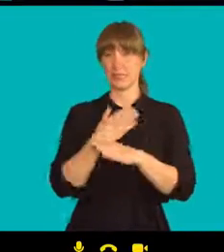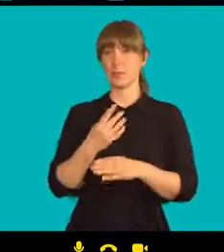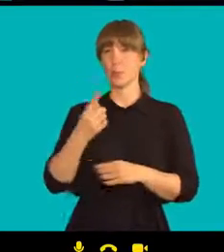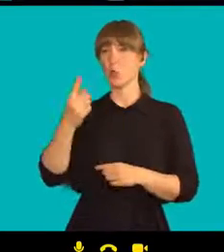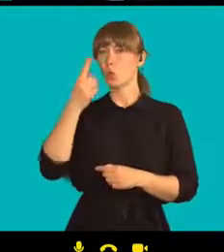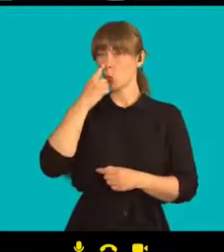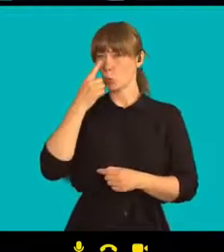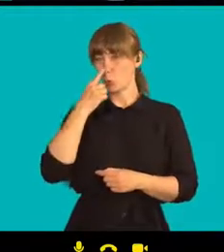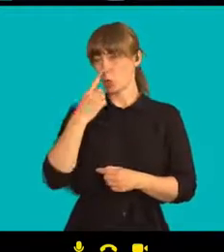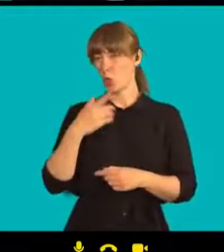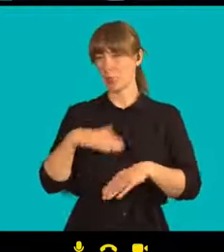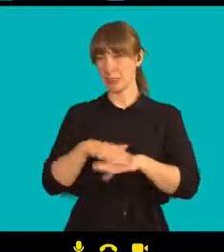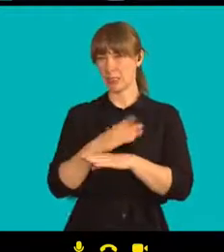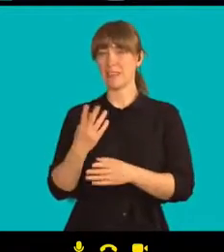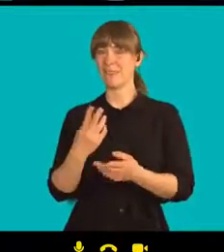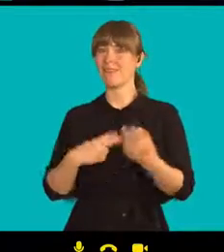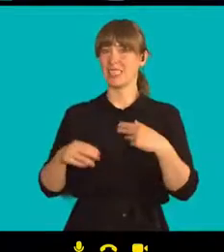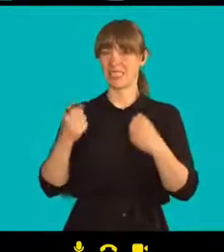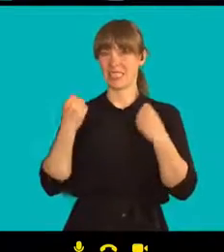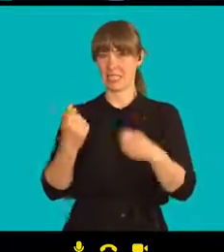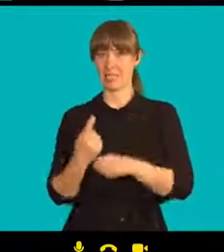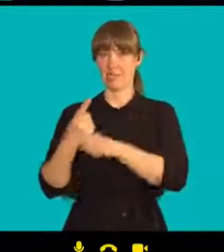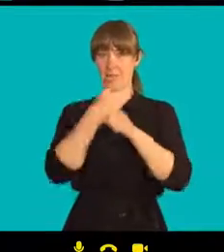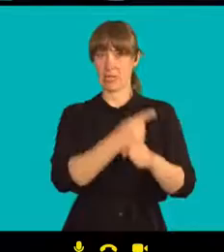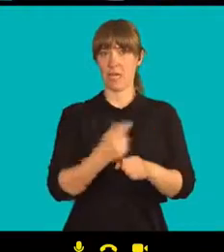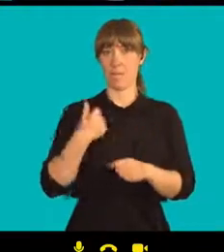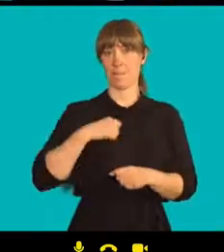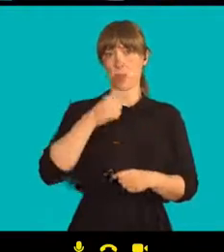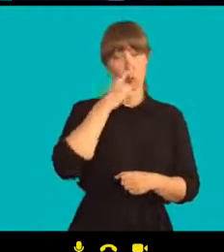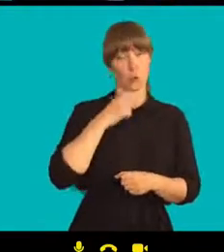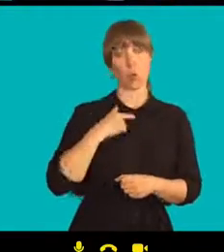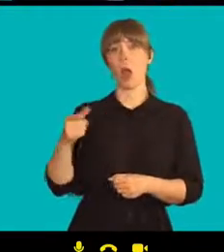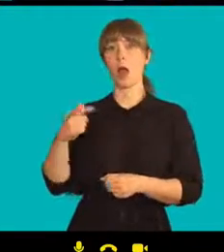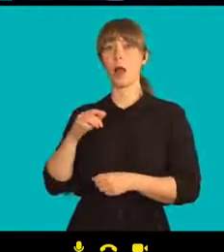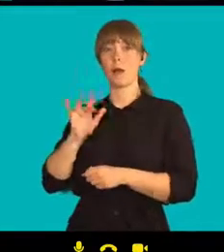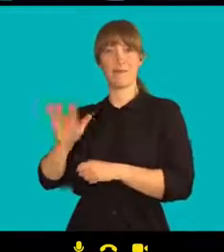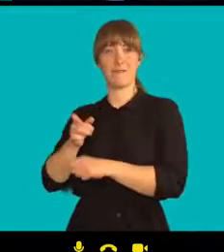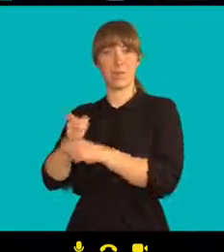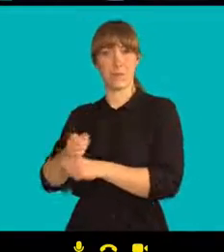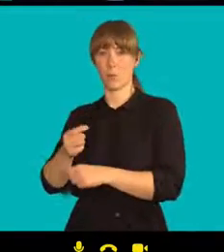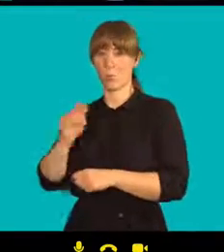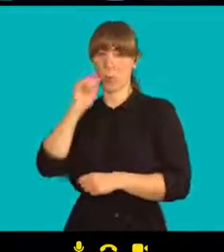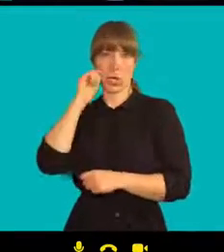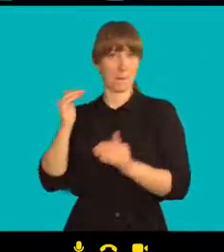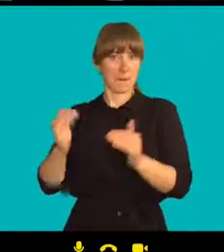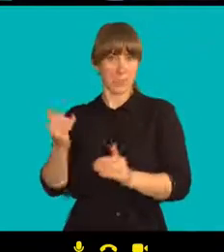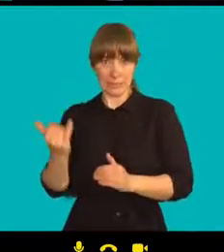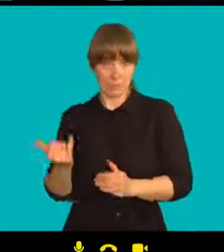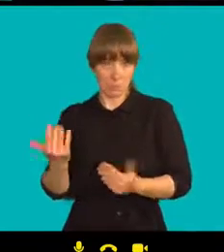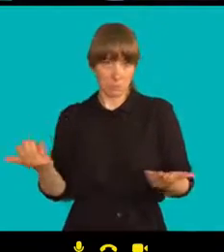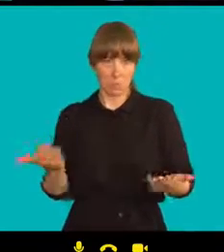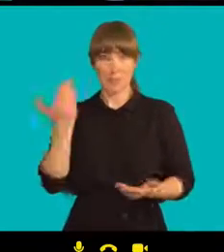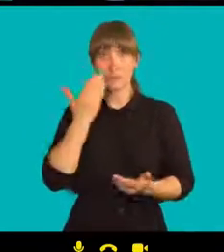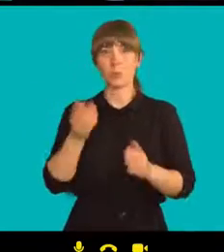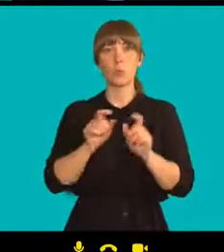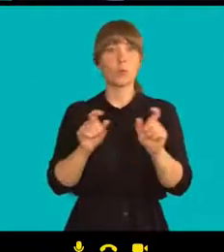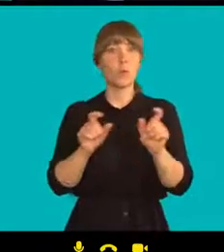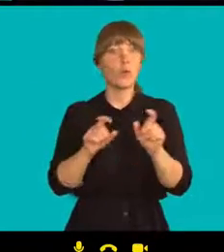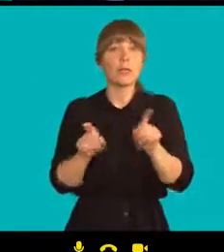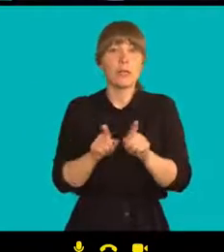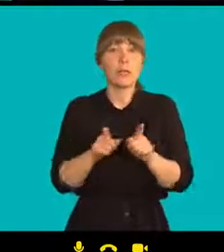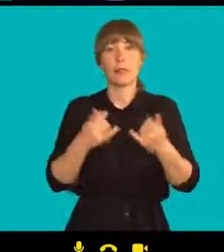nadění na Ukrajině. A právě jeden z těch problémů vlastně dnešního Běloruska je i třeba ta Unie